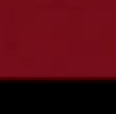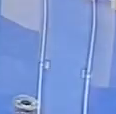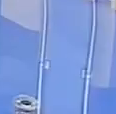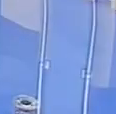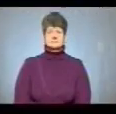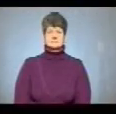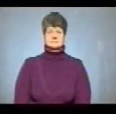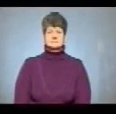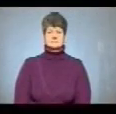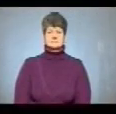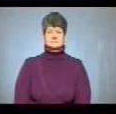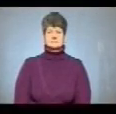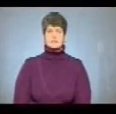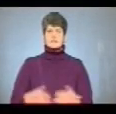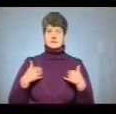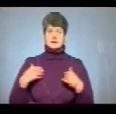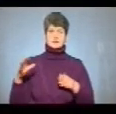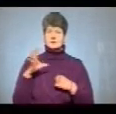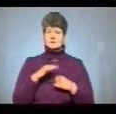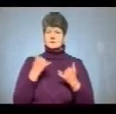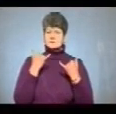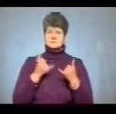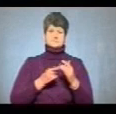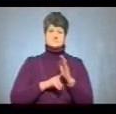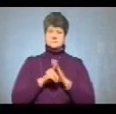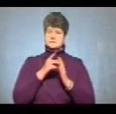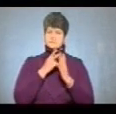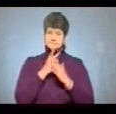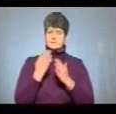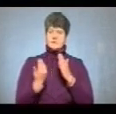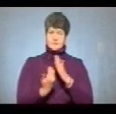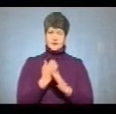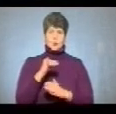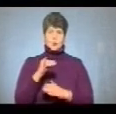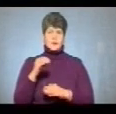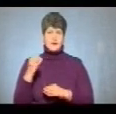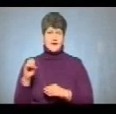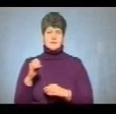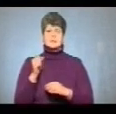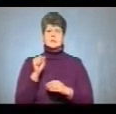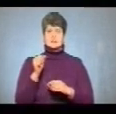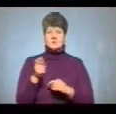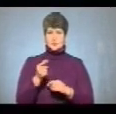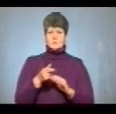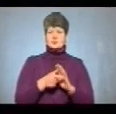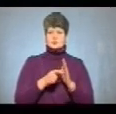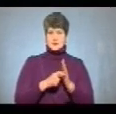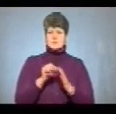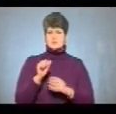Музика Вітаю усіх, хто щойно приєднався до нас. Новини в ефірі UA Тернопіль у студії Анастасія Чучко.